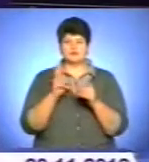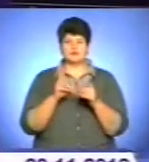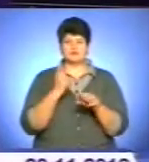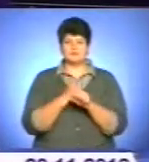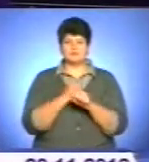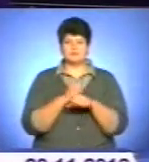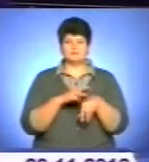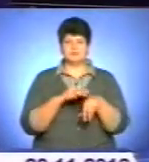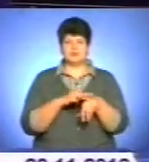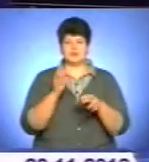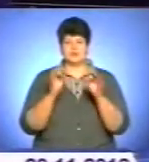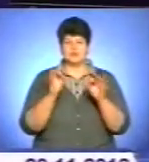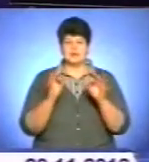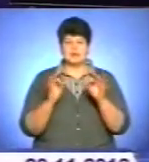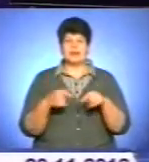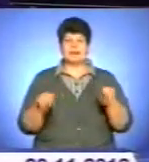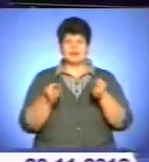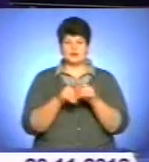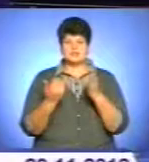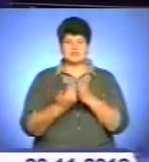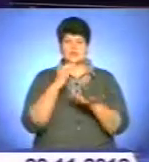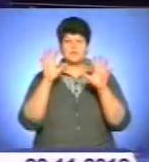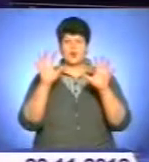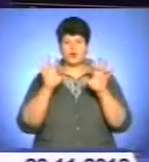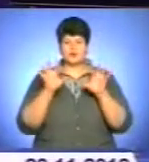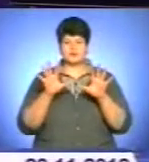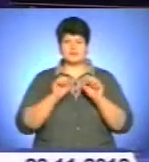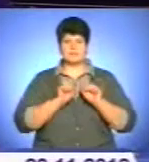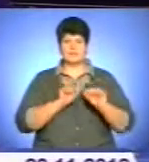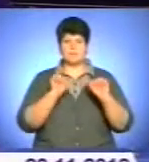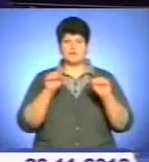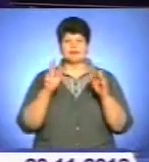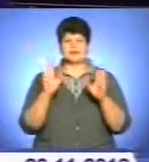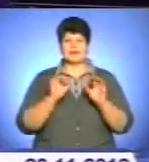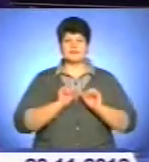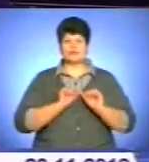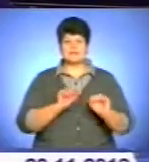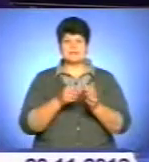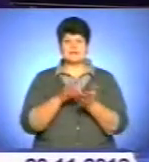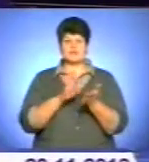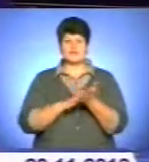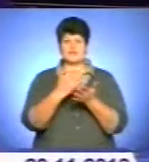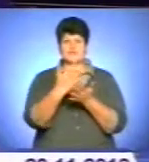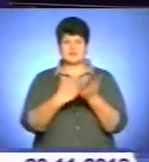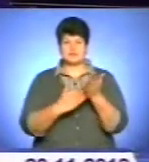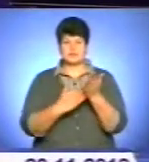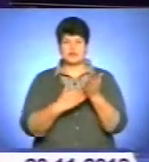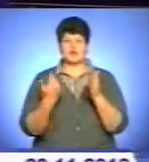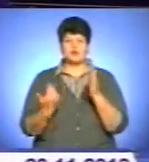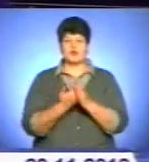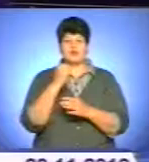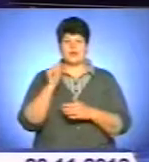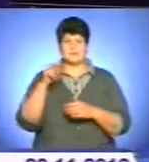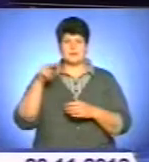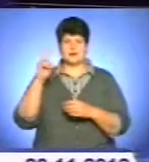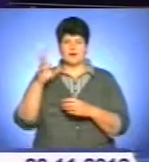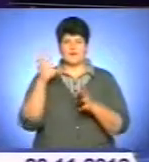органів і суддями. Також за новим кодексом захисниками можуть стати тільки адвокати, зареєстровані в реєстрі. Новий КПК вводить